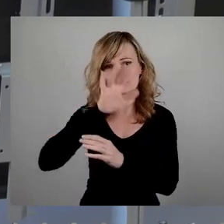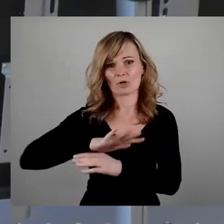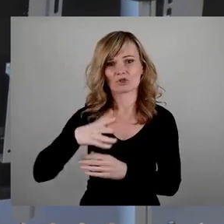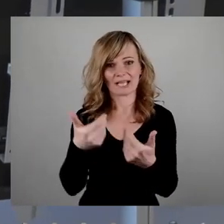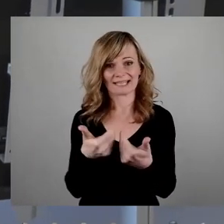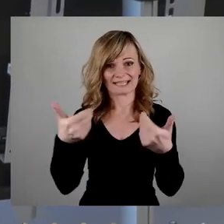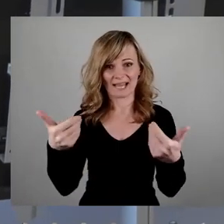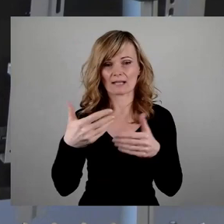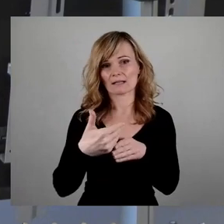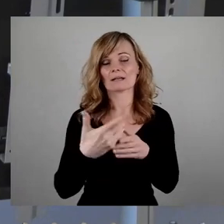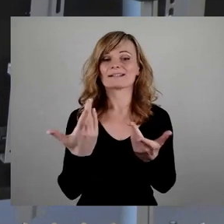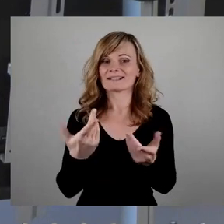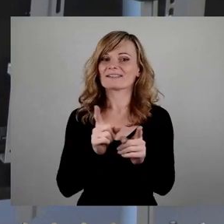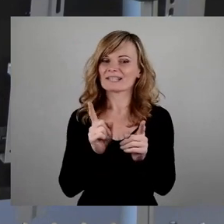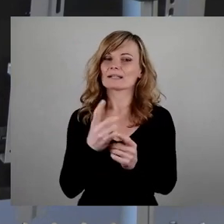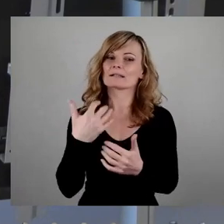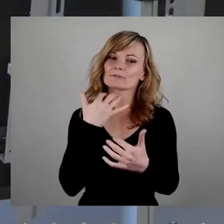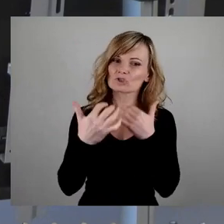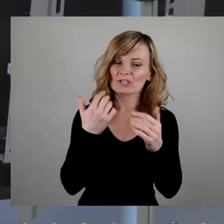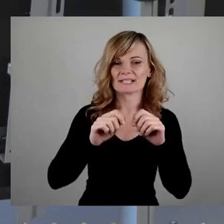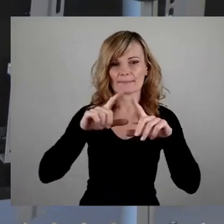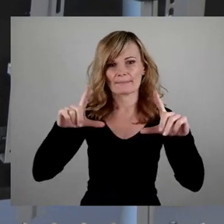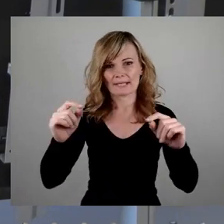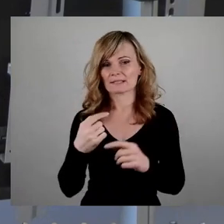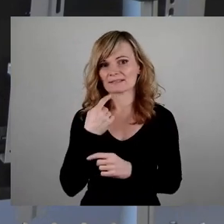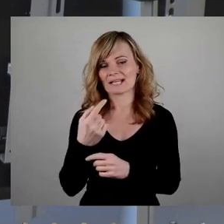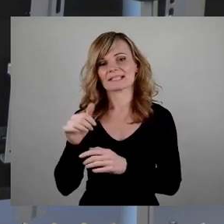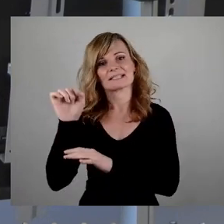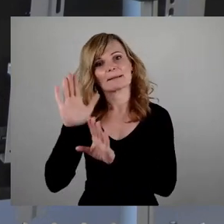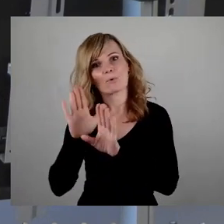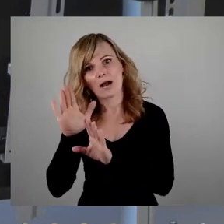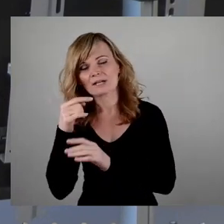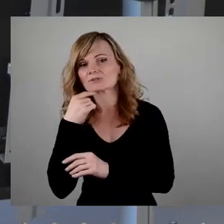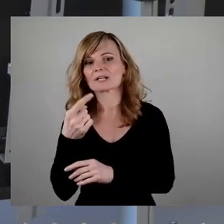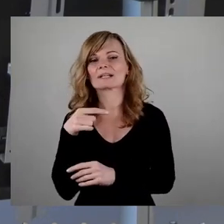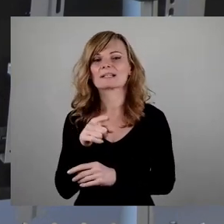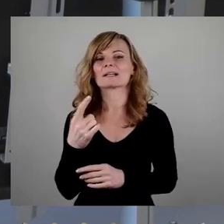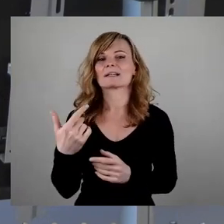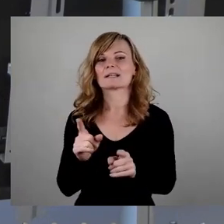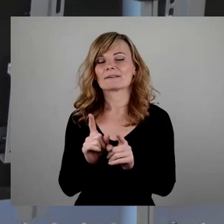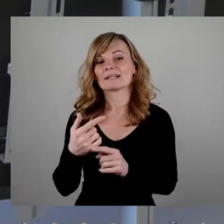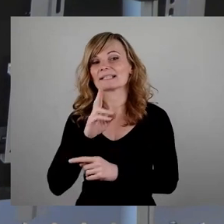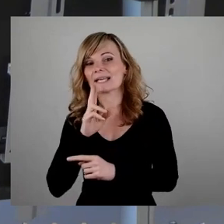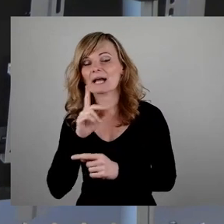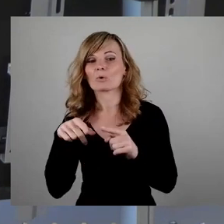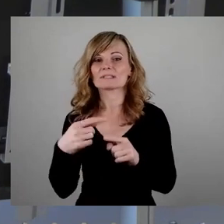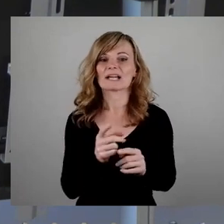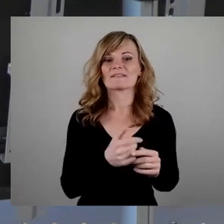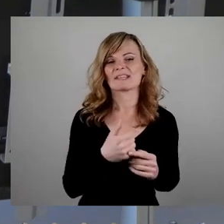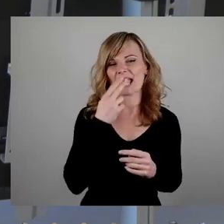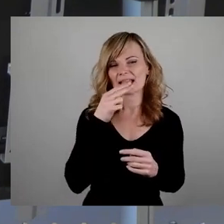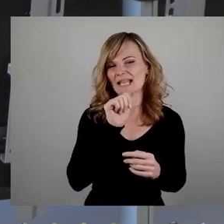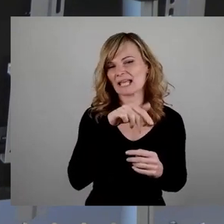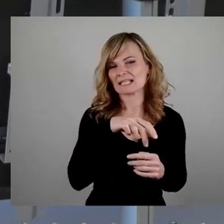Geschichtsbild eines demokratischen Teils, nämlich der DDR und der als Nachfolgestaat des Dritten Reichs deklarierten BRD. Und ich möchte Ihnen meinen